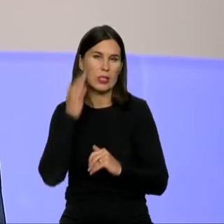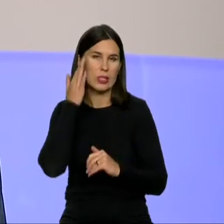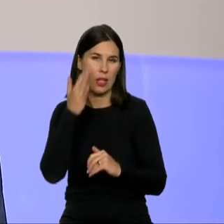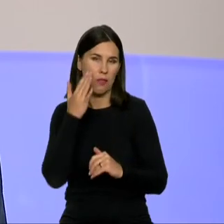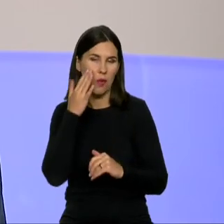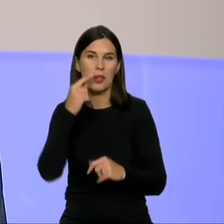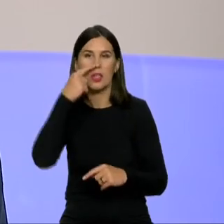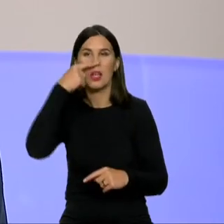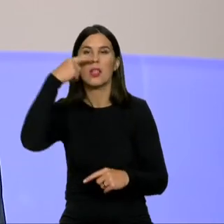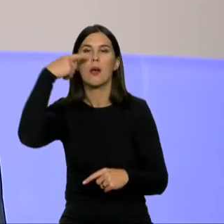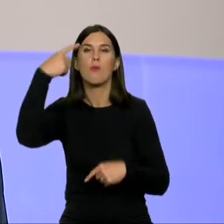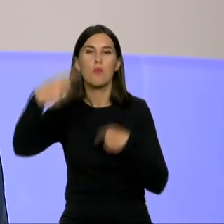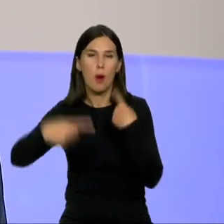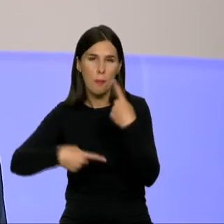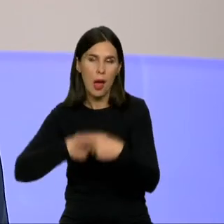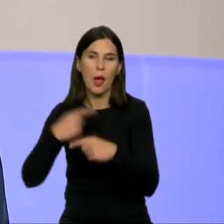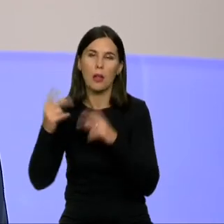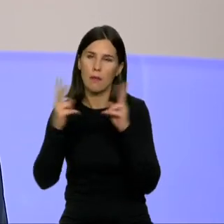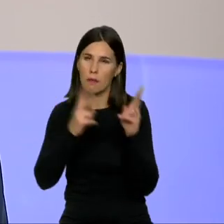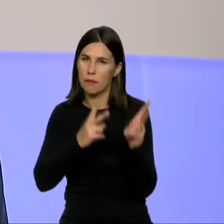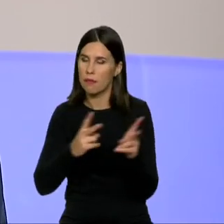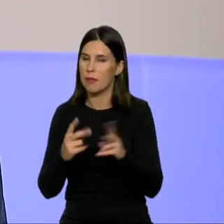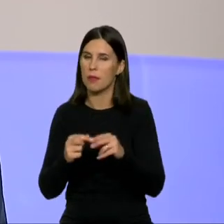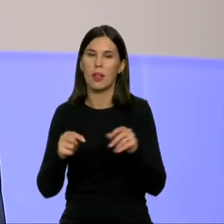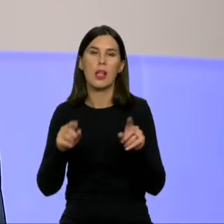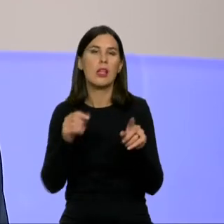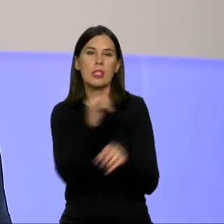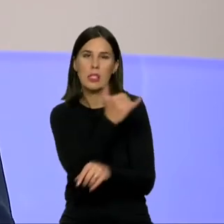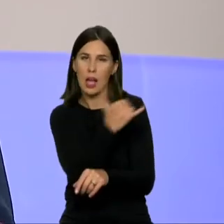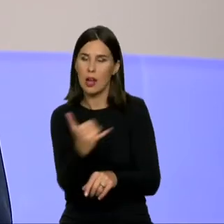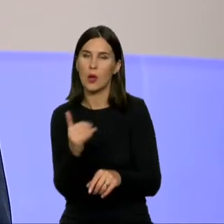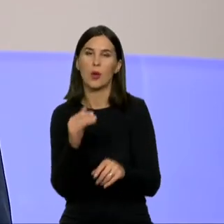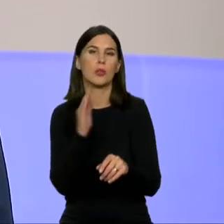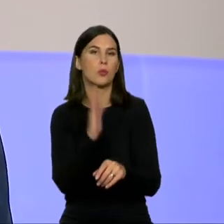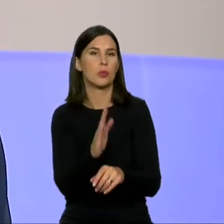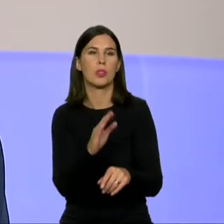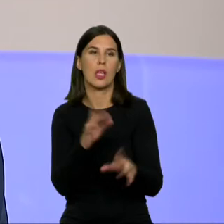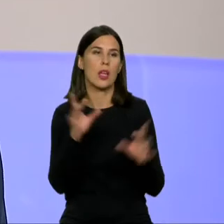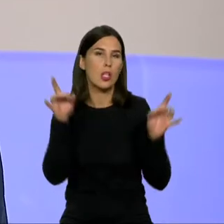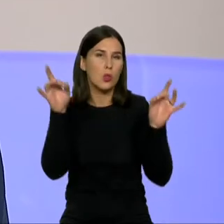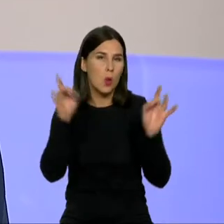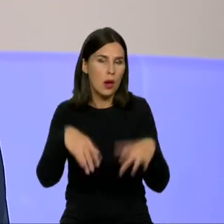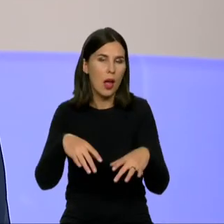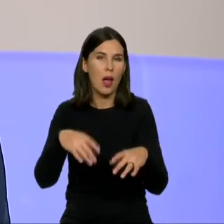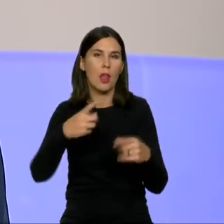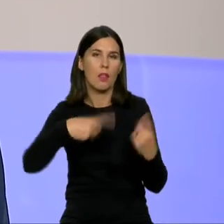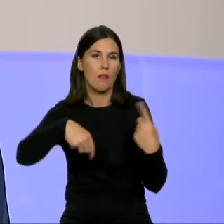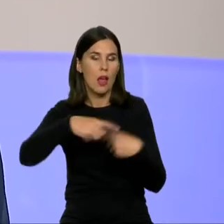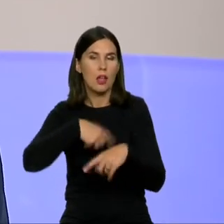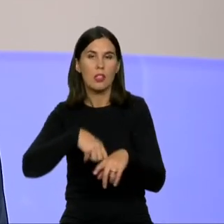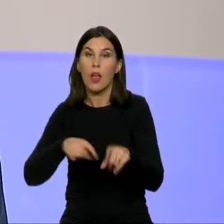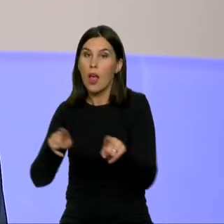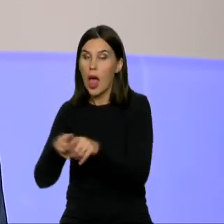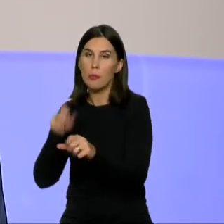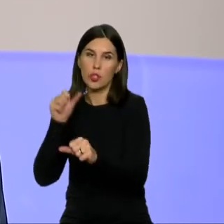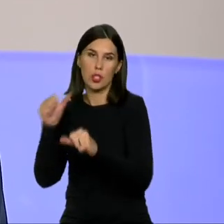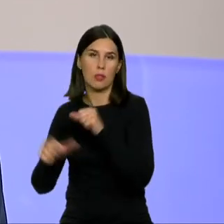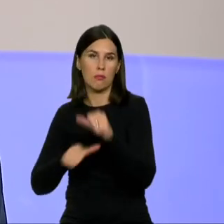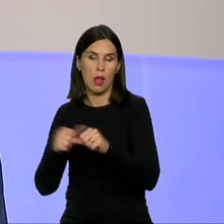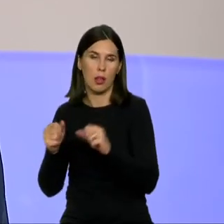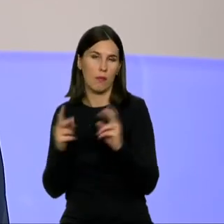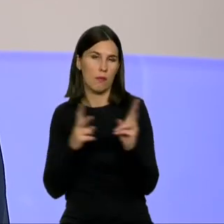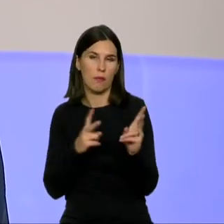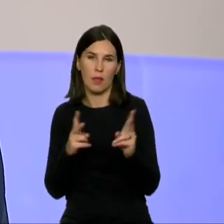taip pat tokiomis pats sąlygomis restoranų verslui nustatyti, kaip ir buvo šieme. Nes